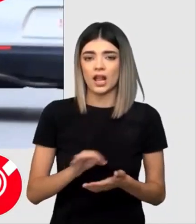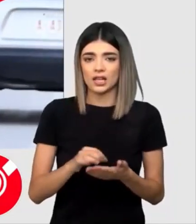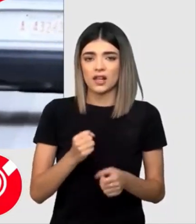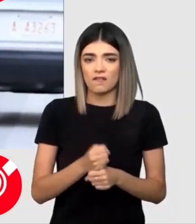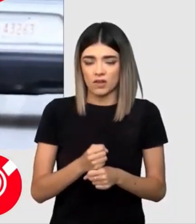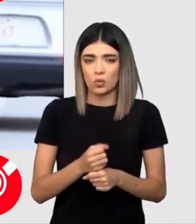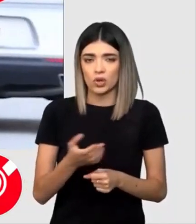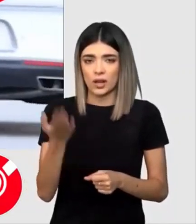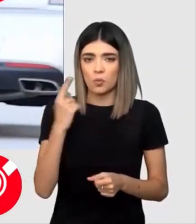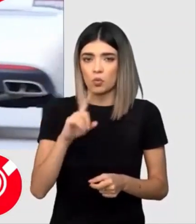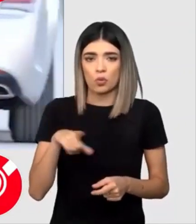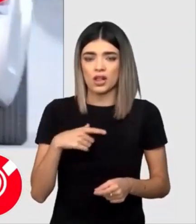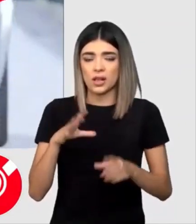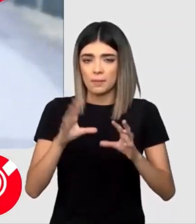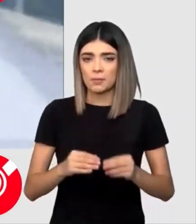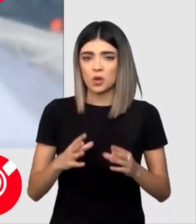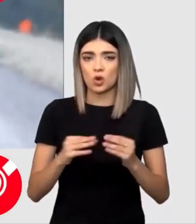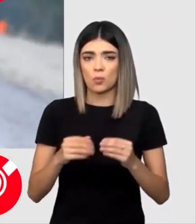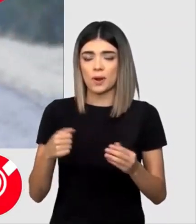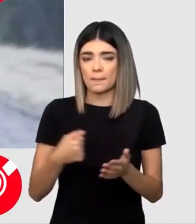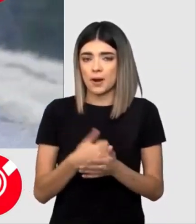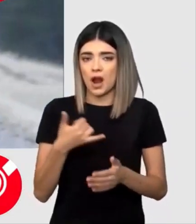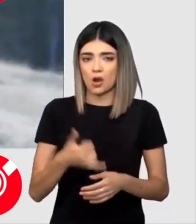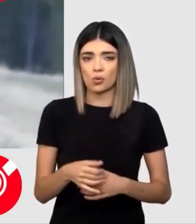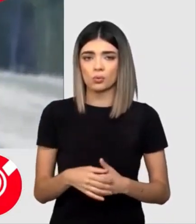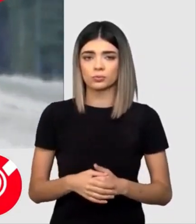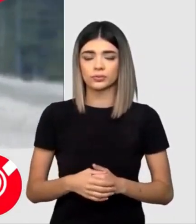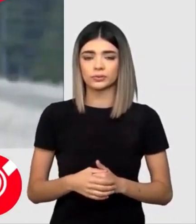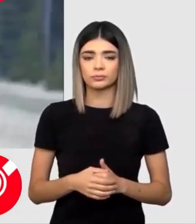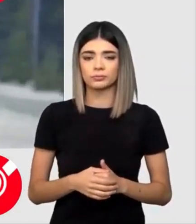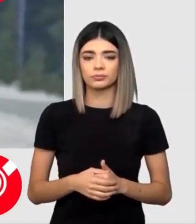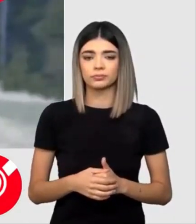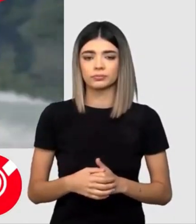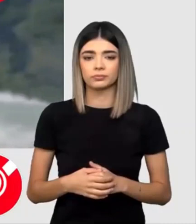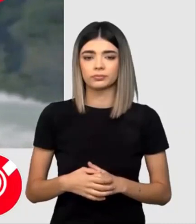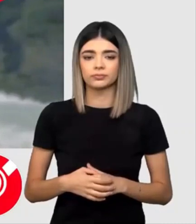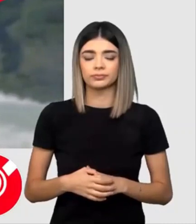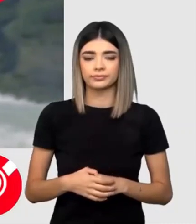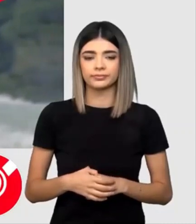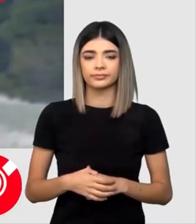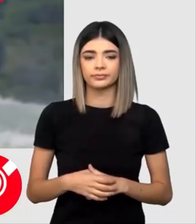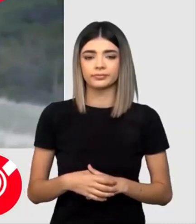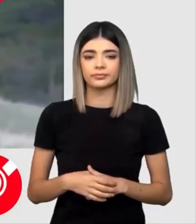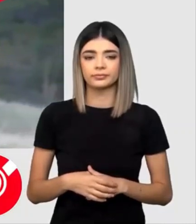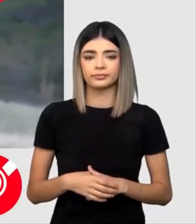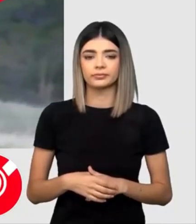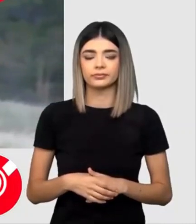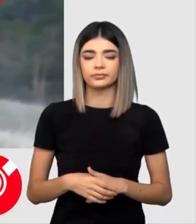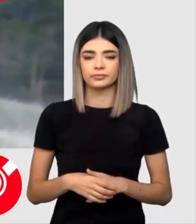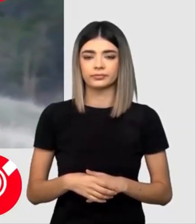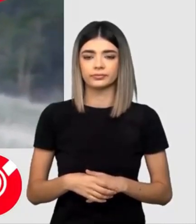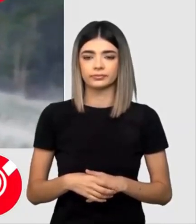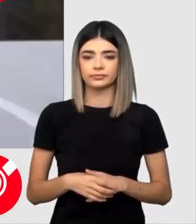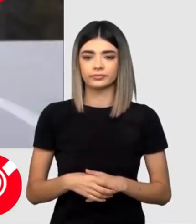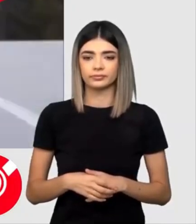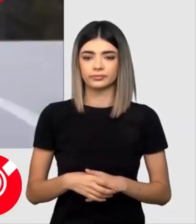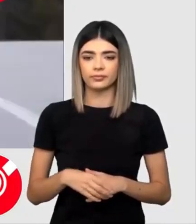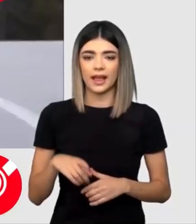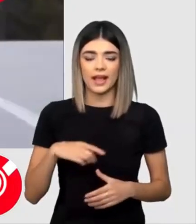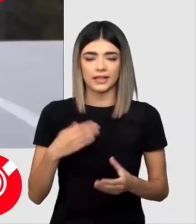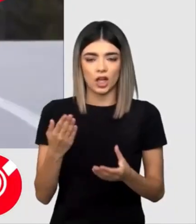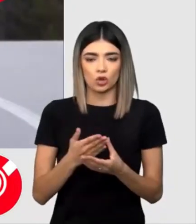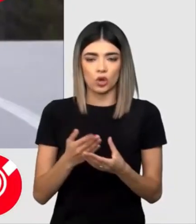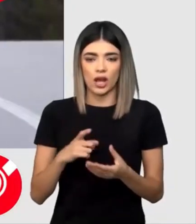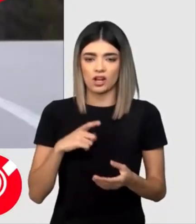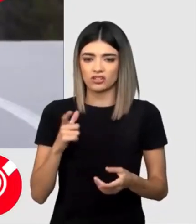România și avem în acest sens un răspuns oficial al Ministerului Mediului depus într-un dosar în instanță. Dosar care viza